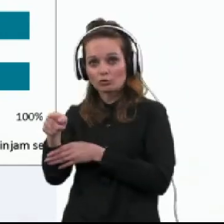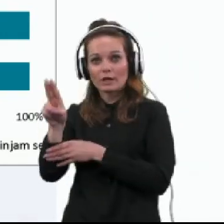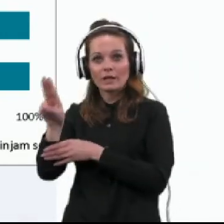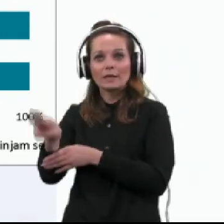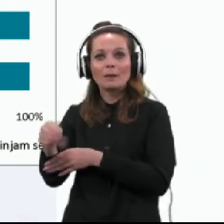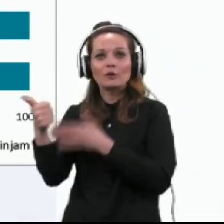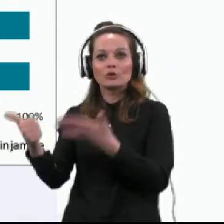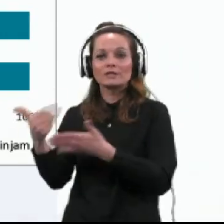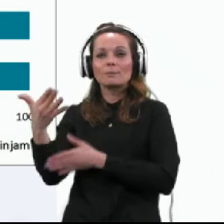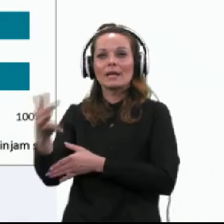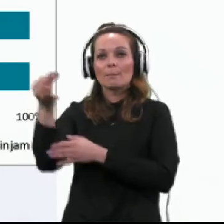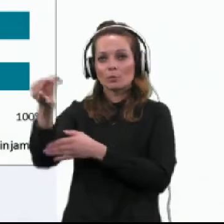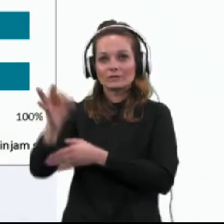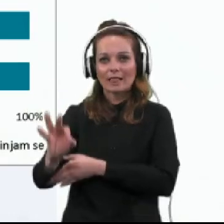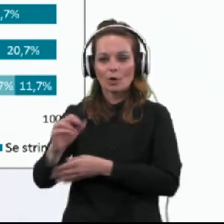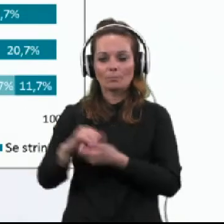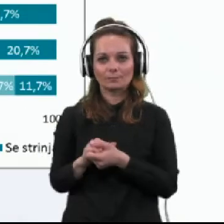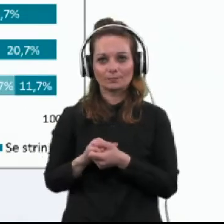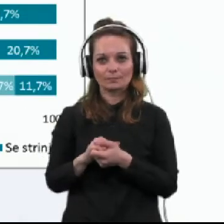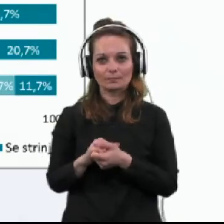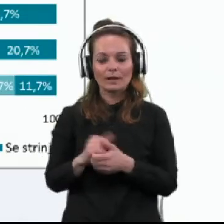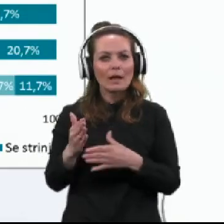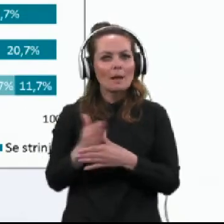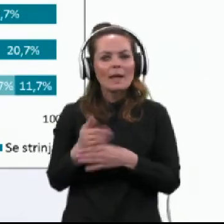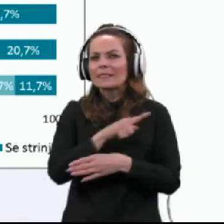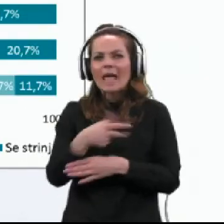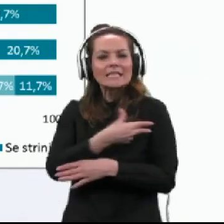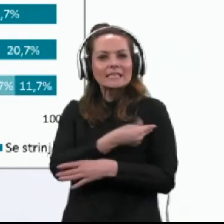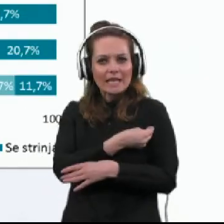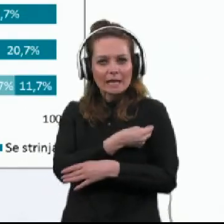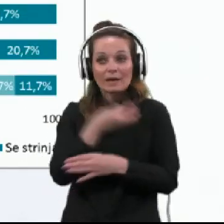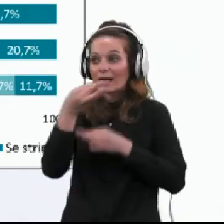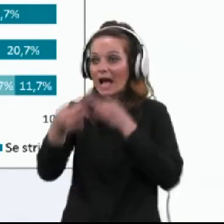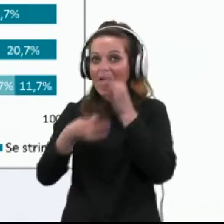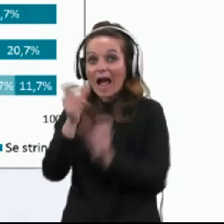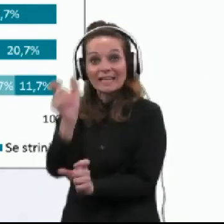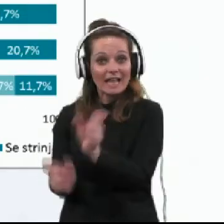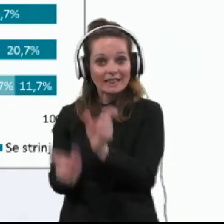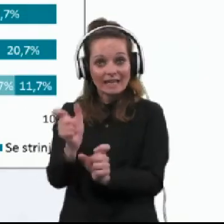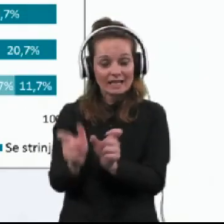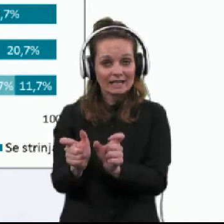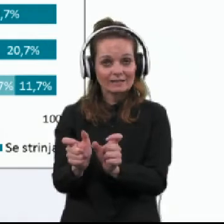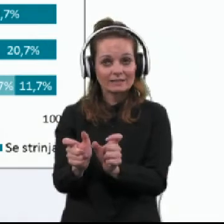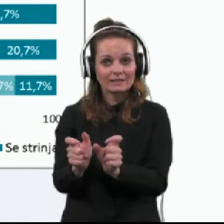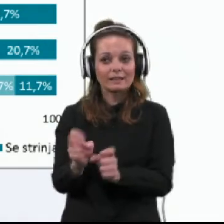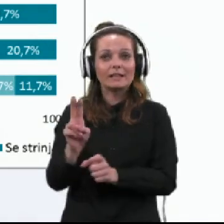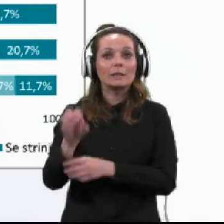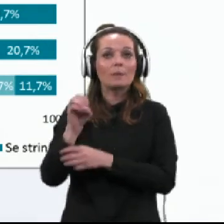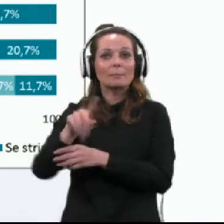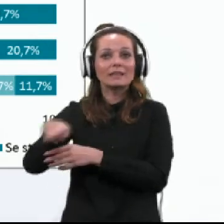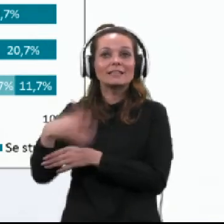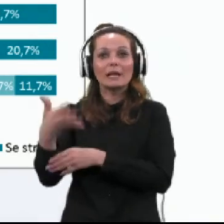56%. Med necepljenimi anketiranci jih je 15